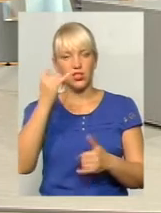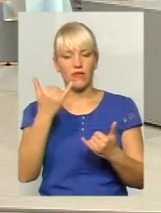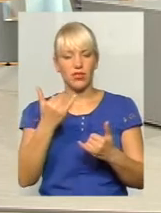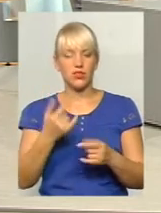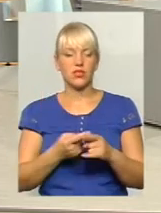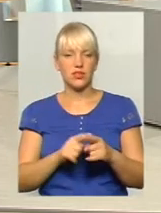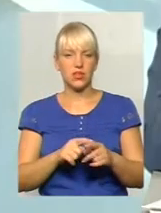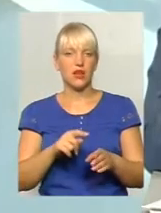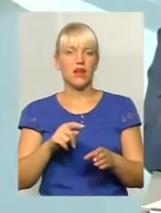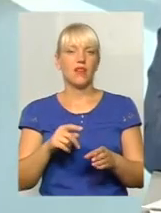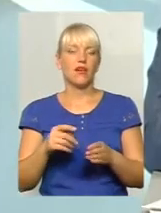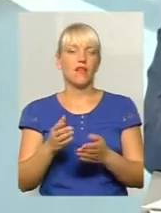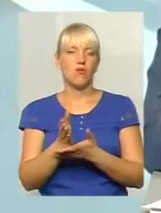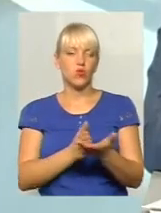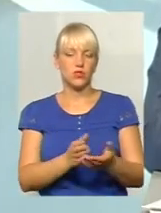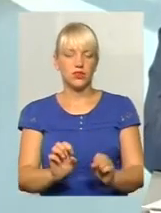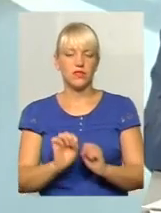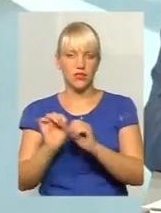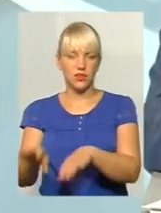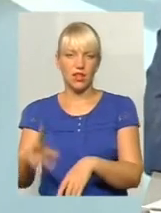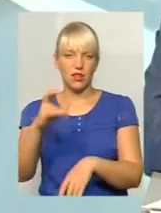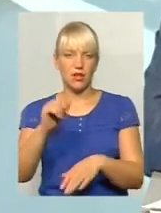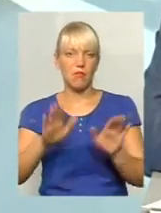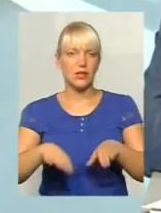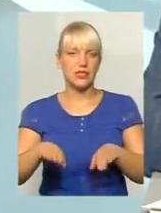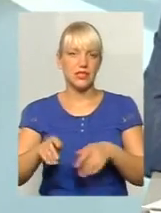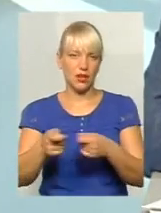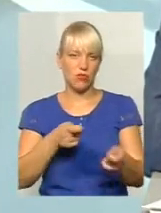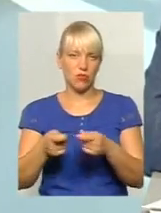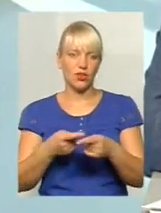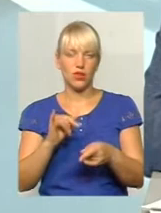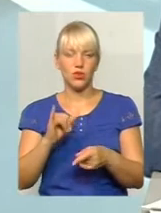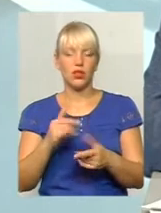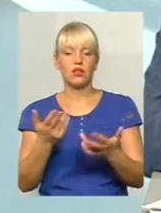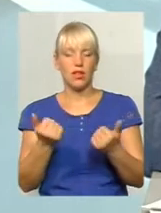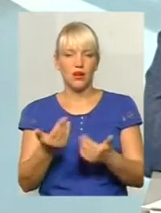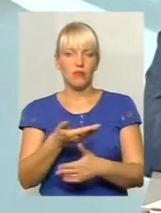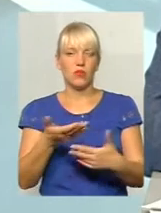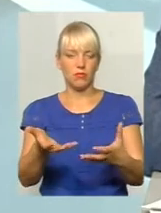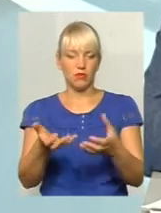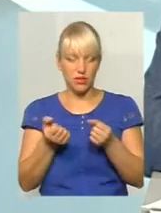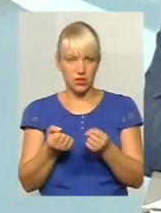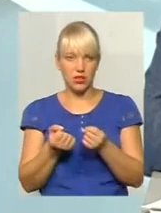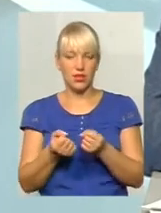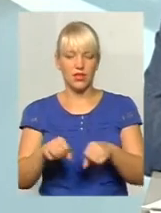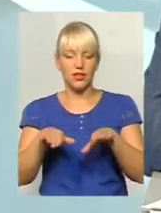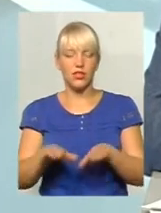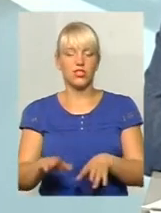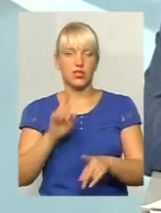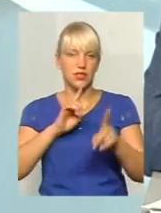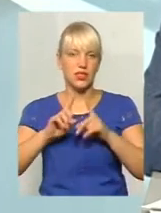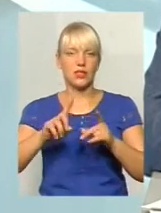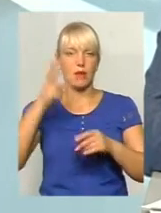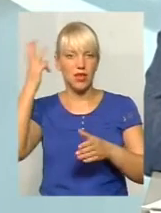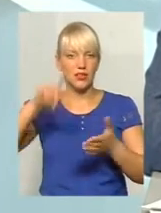скинула на органі місцевого самоврядування. Так, ми прийняли в минулому році рішення сесії Хмельницької